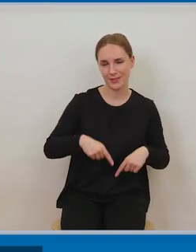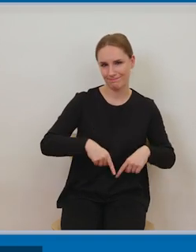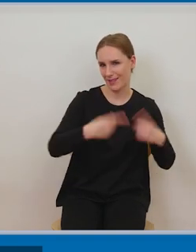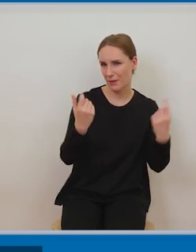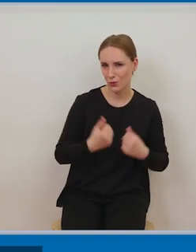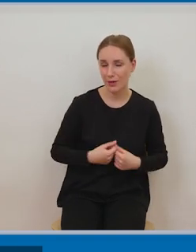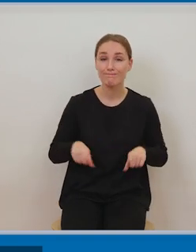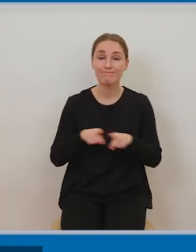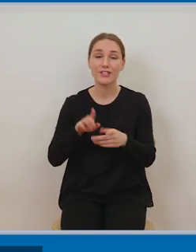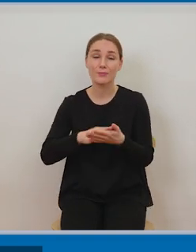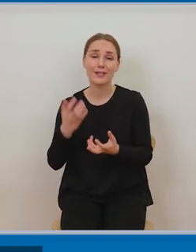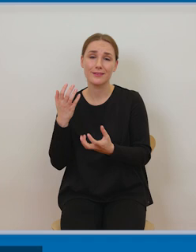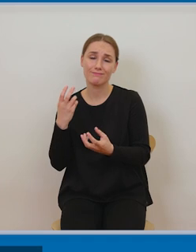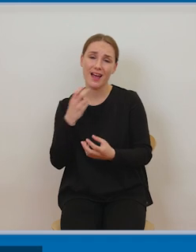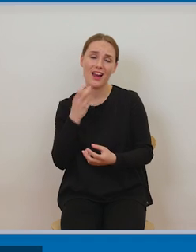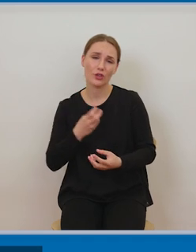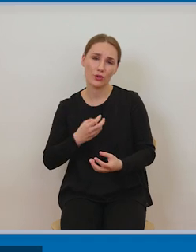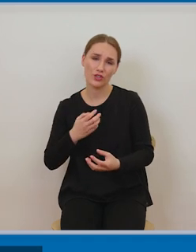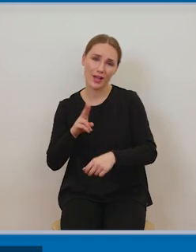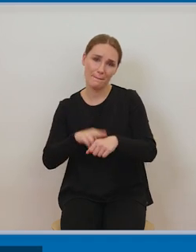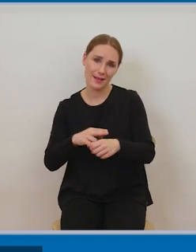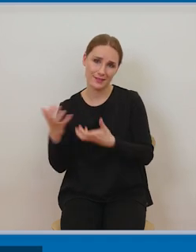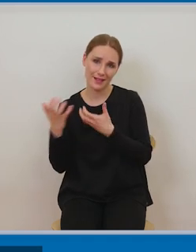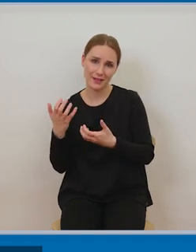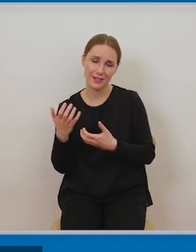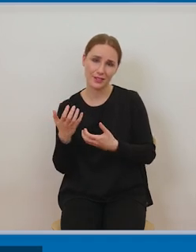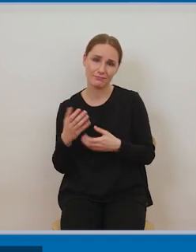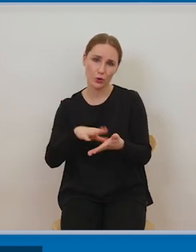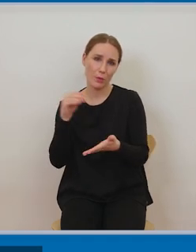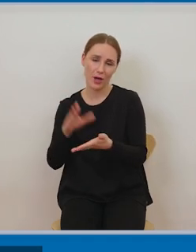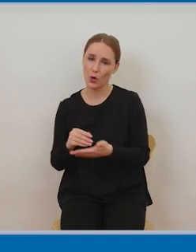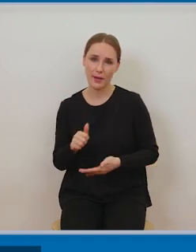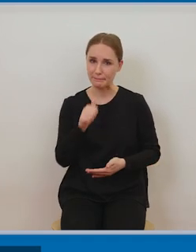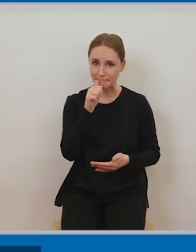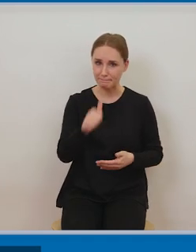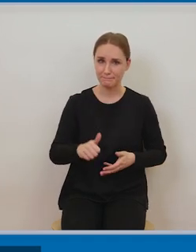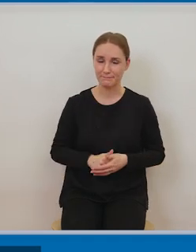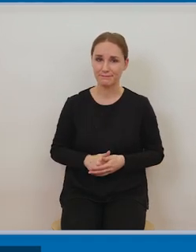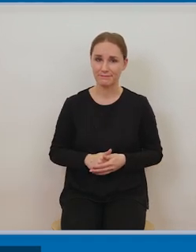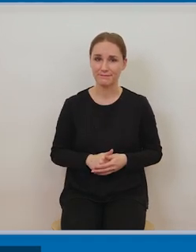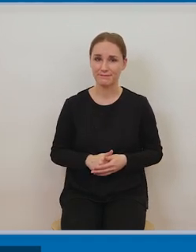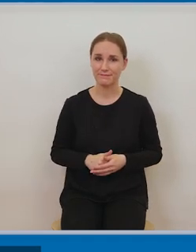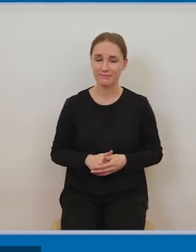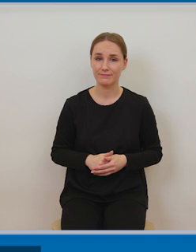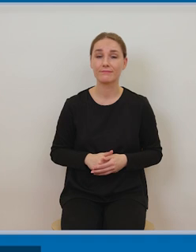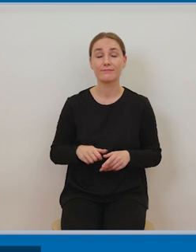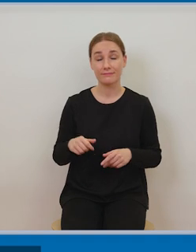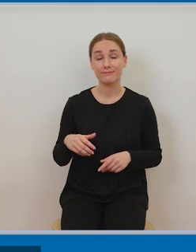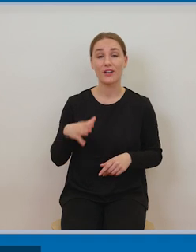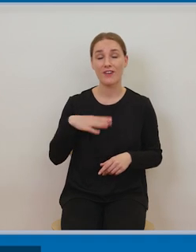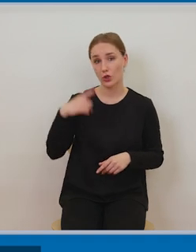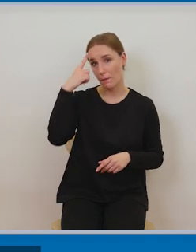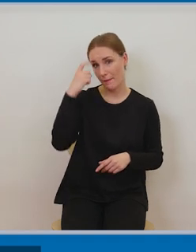internetu dla własnych potrzeb proszę zwrócić uwagę że jeżeli udostępniamy coś w internecie na ogólnodostępnych stronach